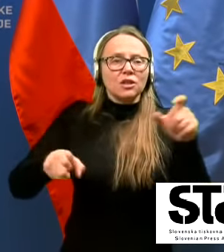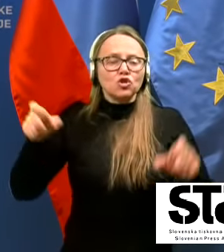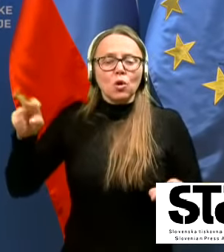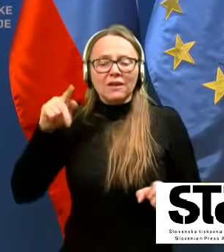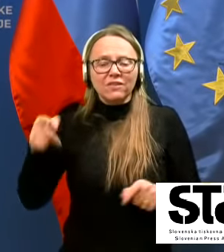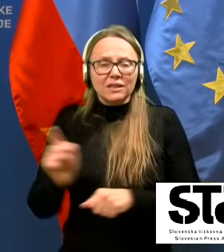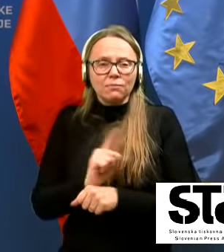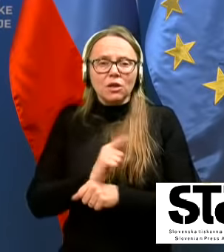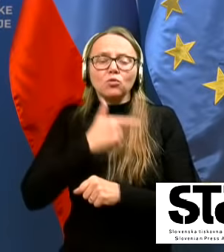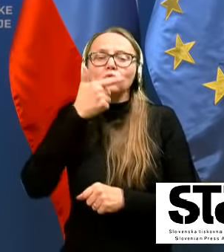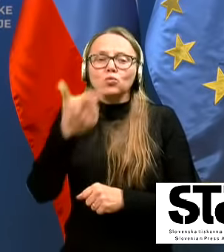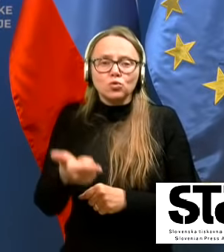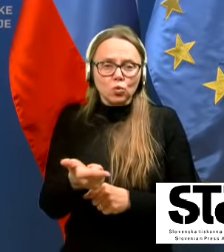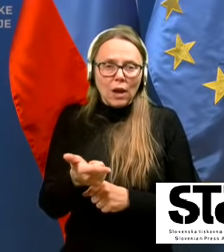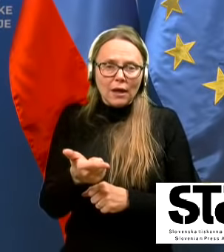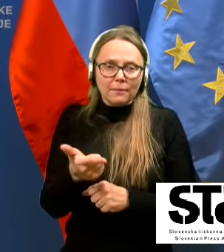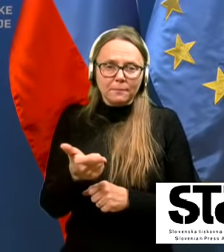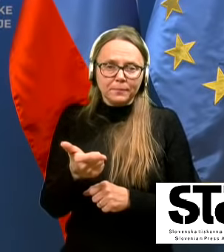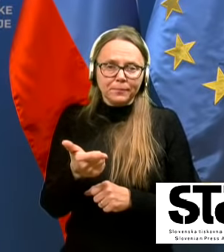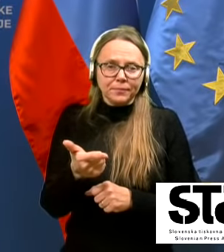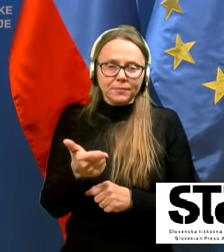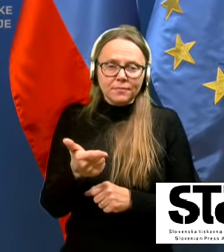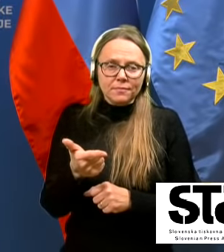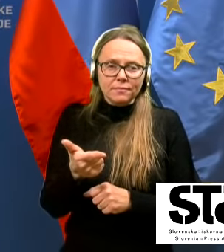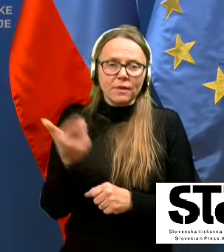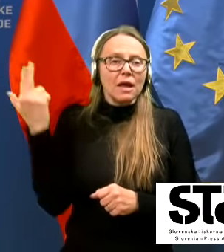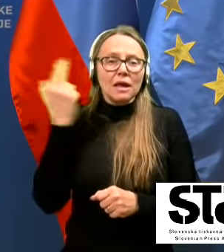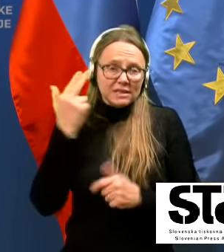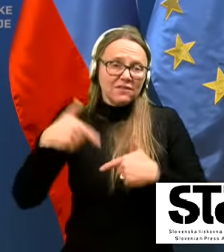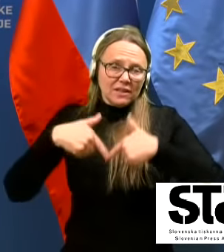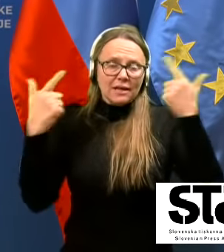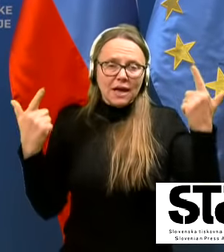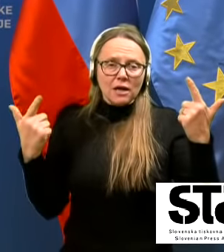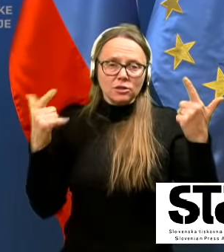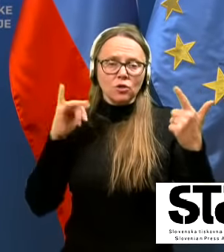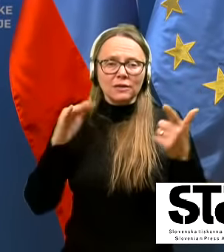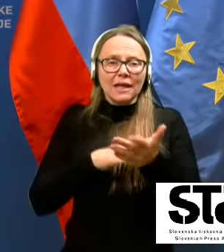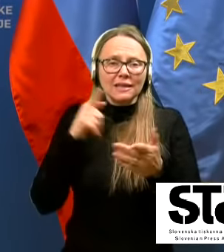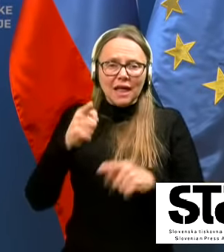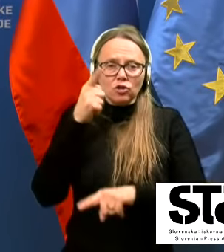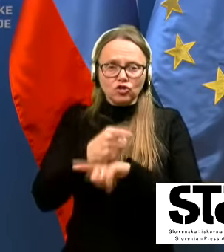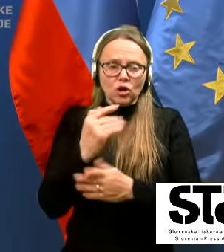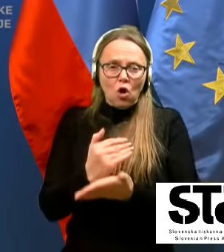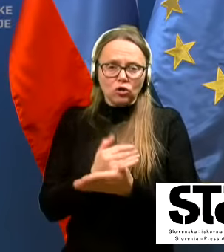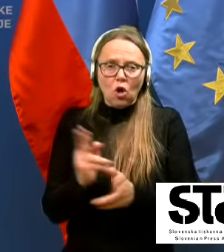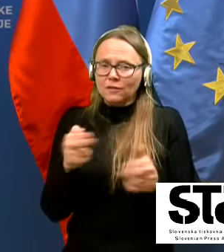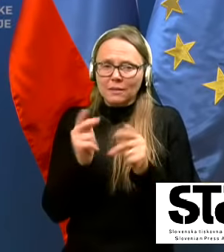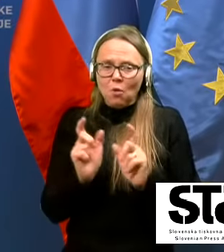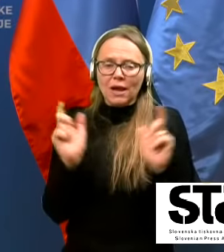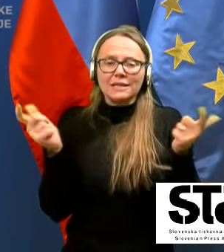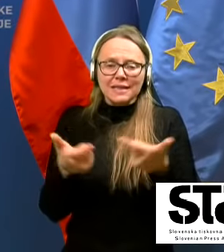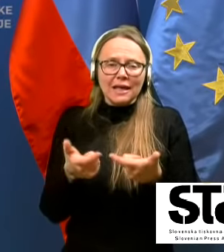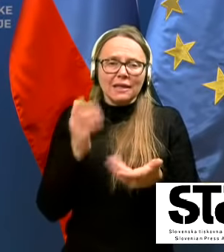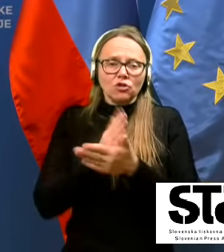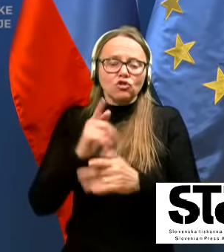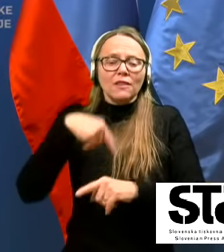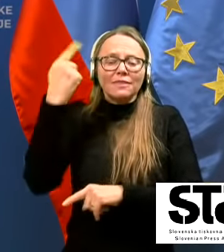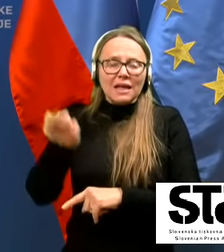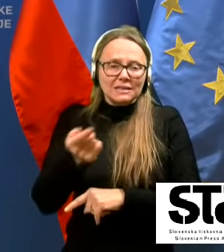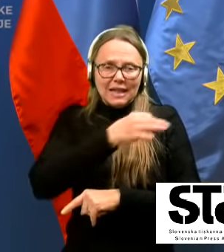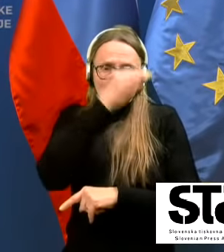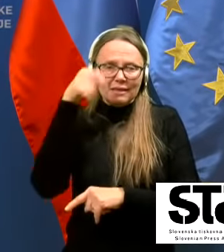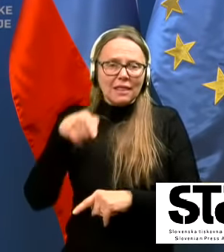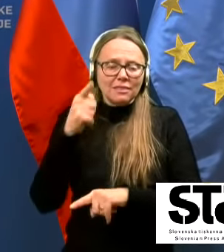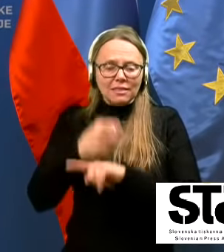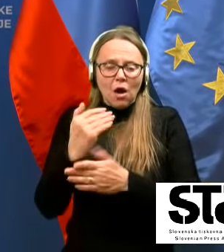trenutku zunaj, pa je seveda jasno, da jih tak odlog ne more zajeti že naslednji dan. Ta odlog